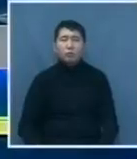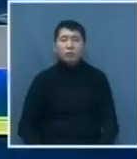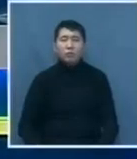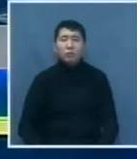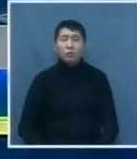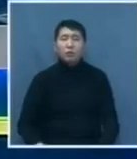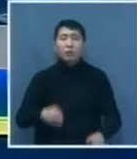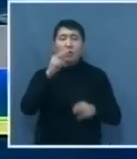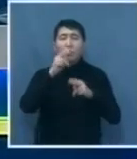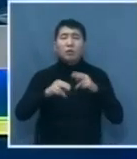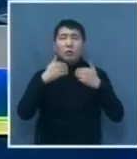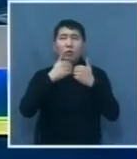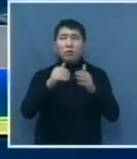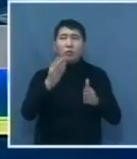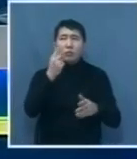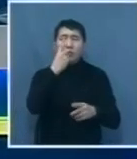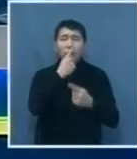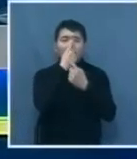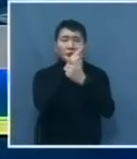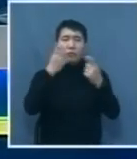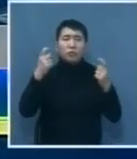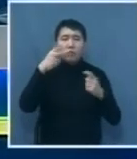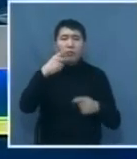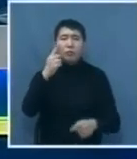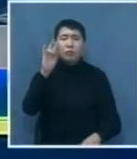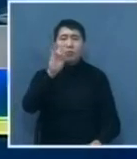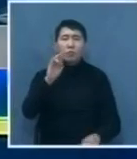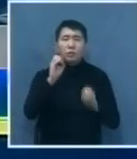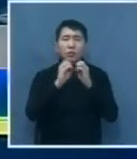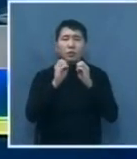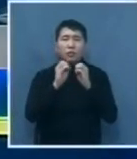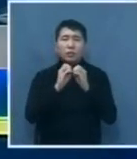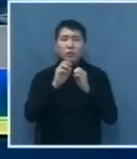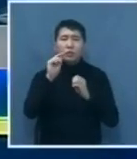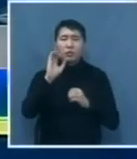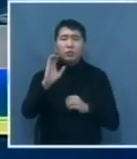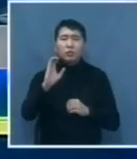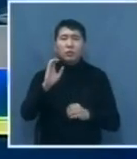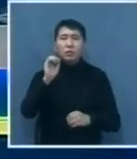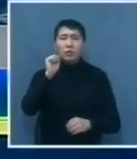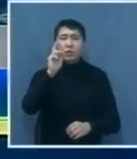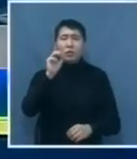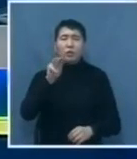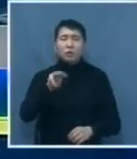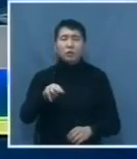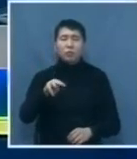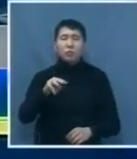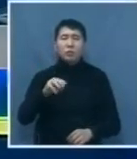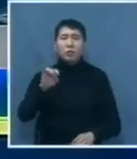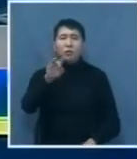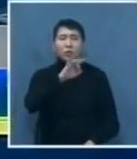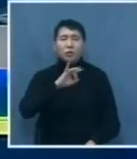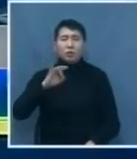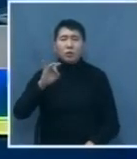В завершении выпуска еще одна информация. 21 ноября в 10 часов Аким Восточного Казахстана Даниил Ахметов в рамках общереспубликанского